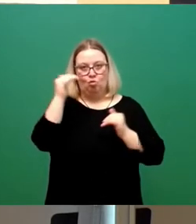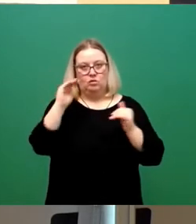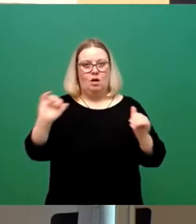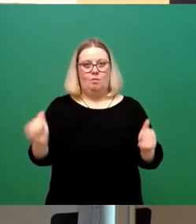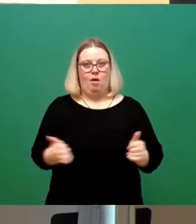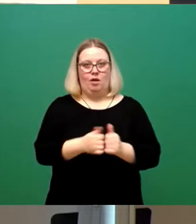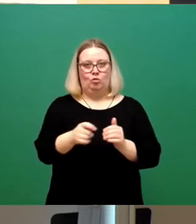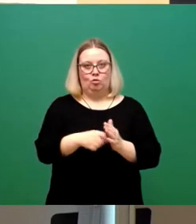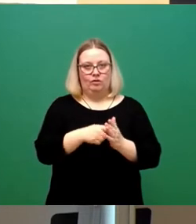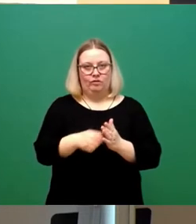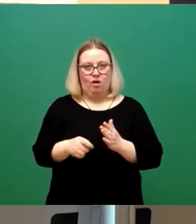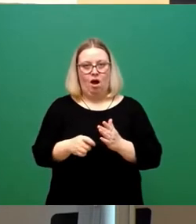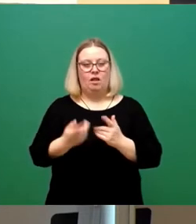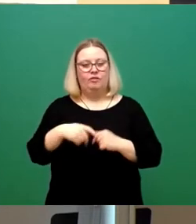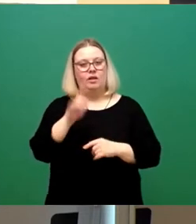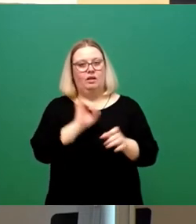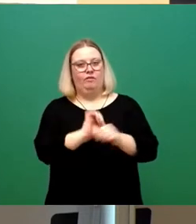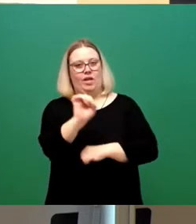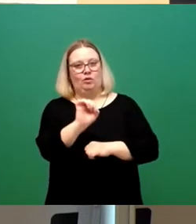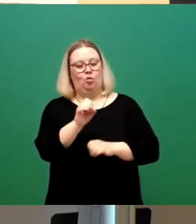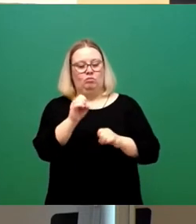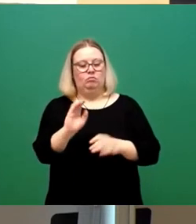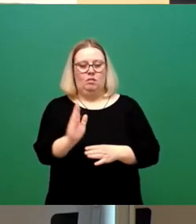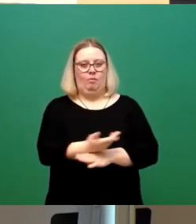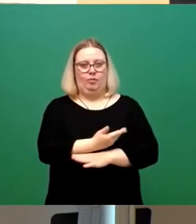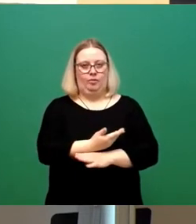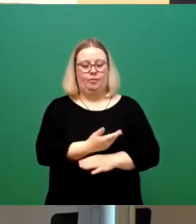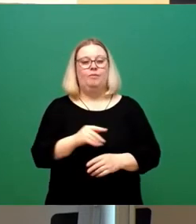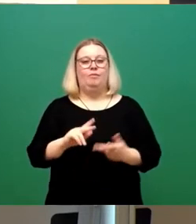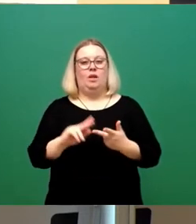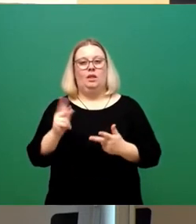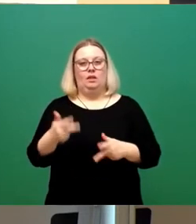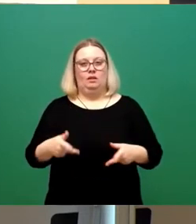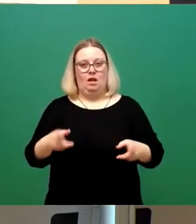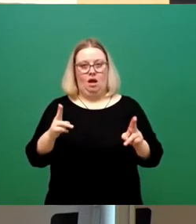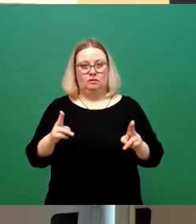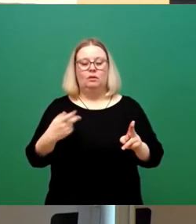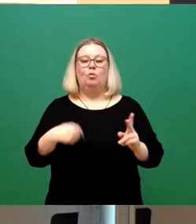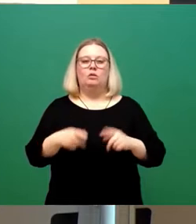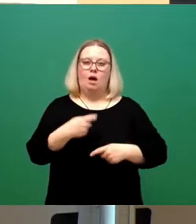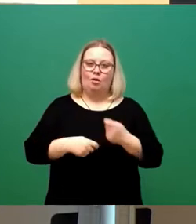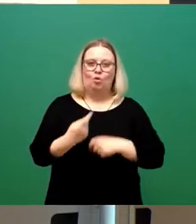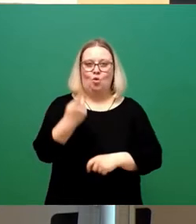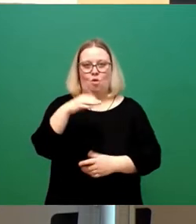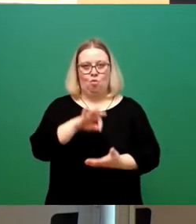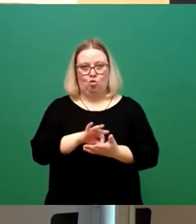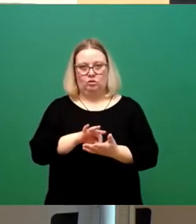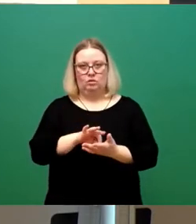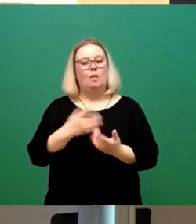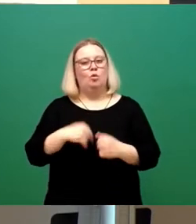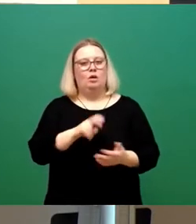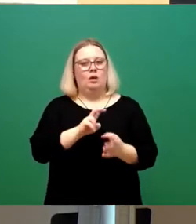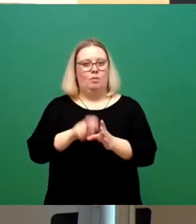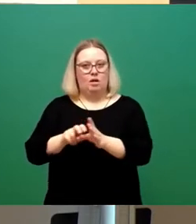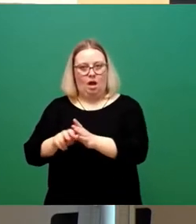Widerspruch platzen. Im dritten Akt erreichte die Handlung ihren Höhepunkt. Die Beteiligten auf der